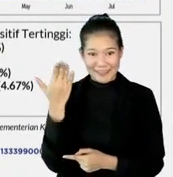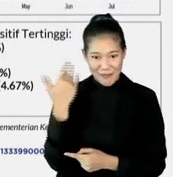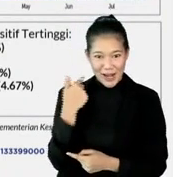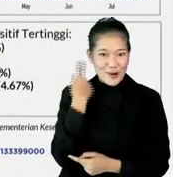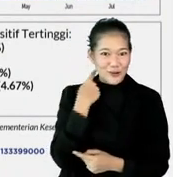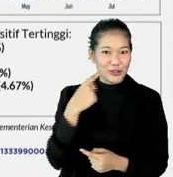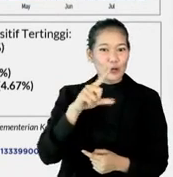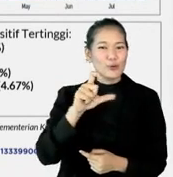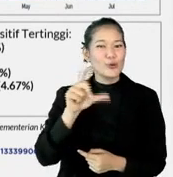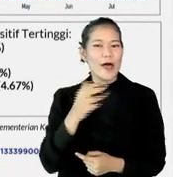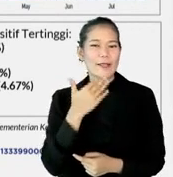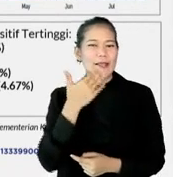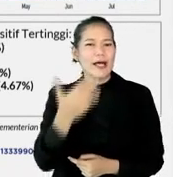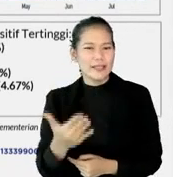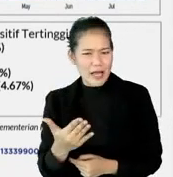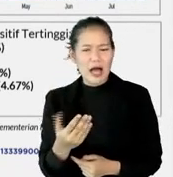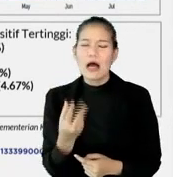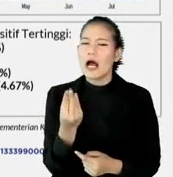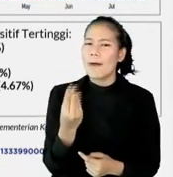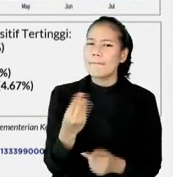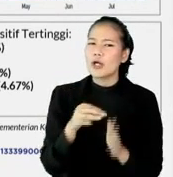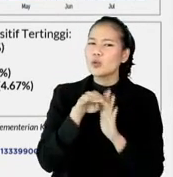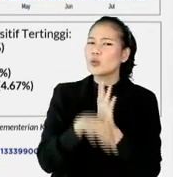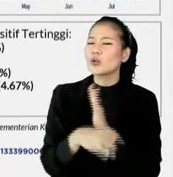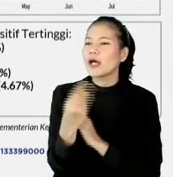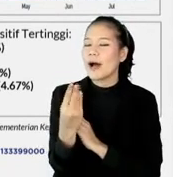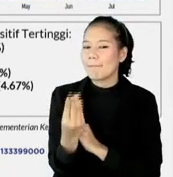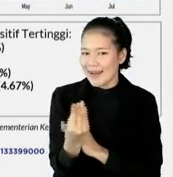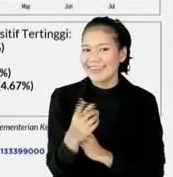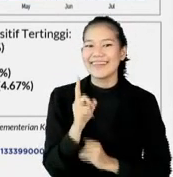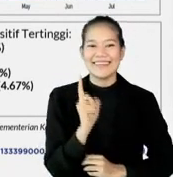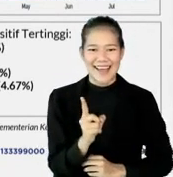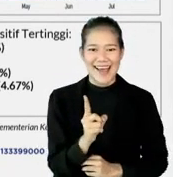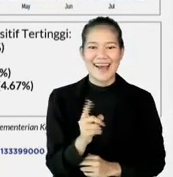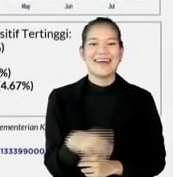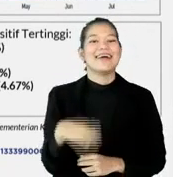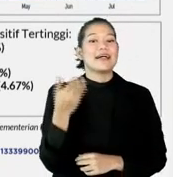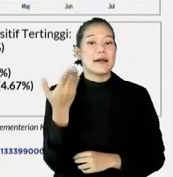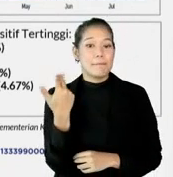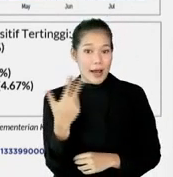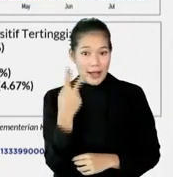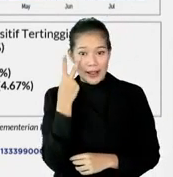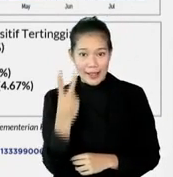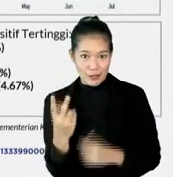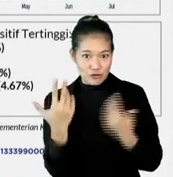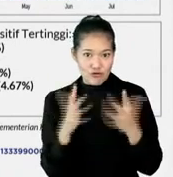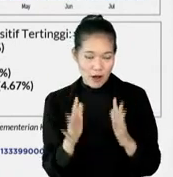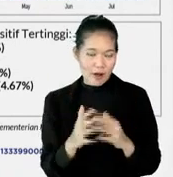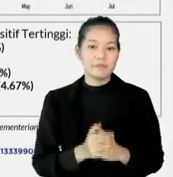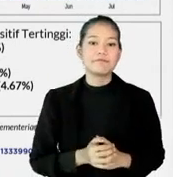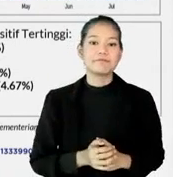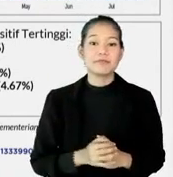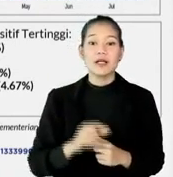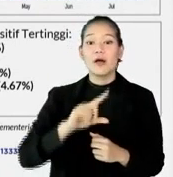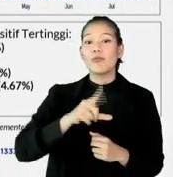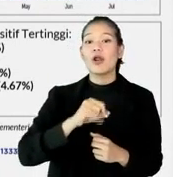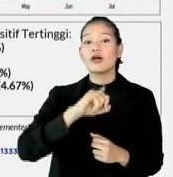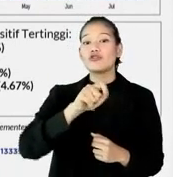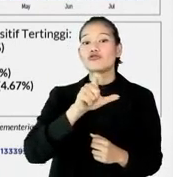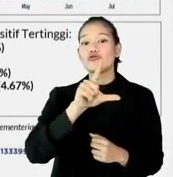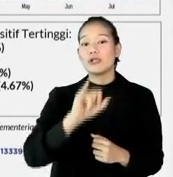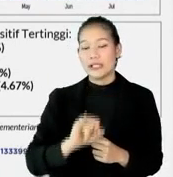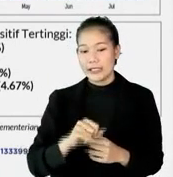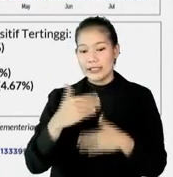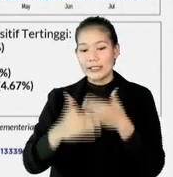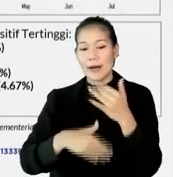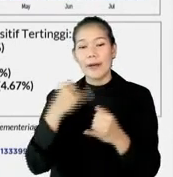kemarin nanya kapan nih kira-kira sudah mulai turun. Jadi kita kemarin sudah melihat bahwa di bulan Juli sampai